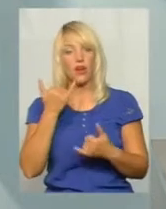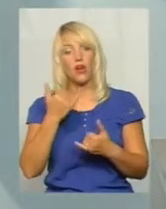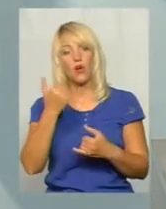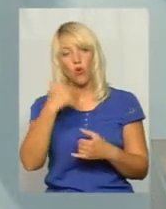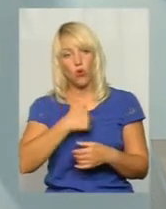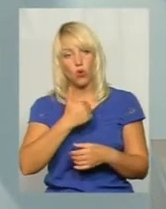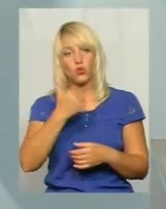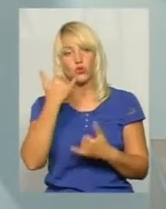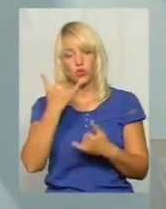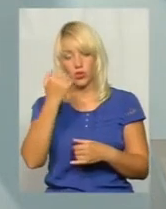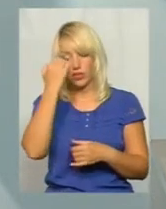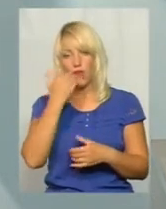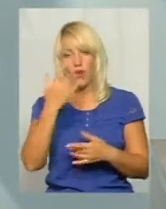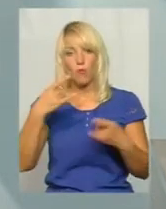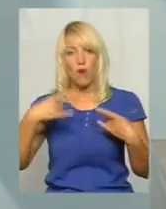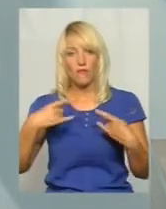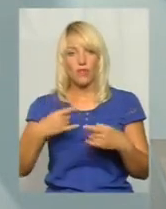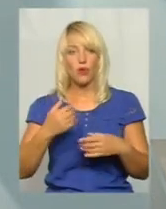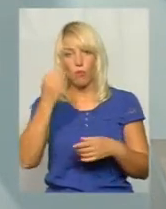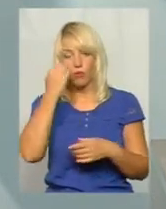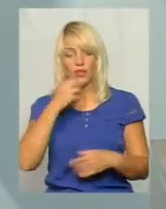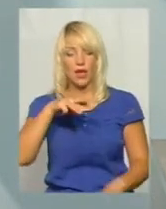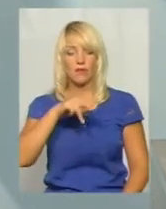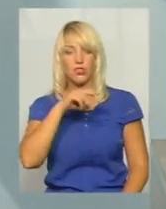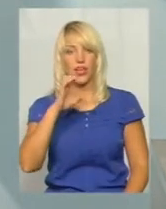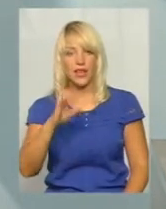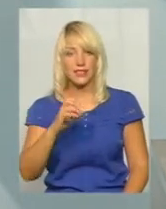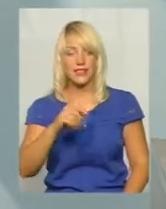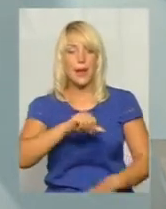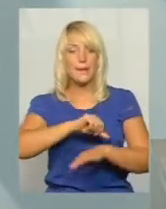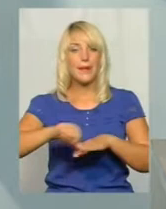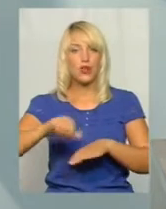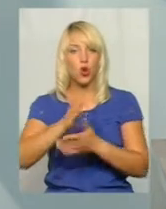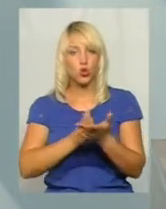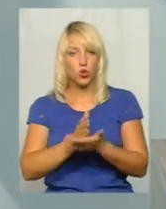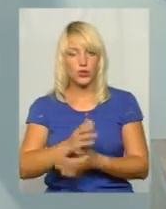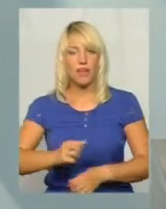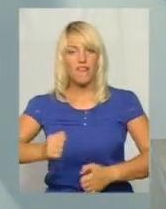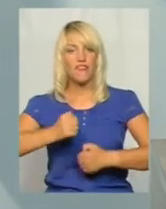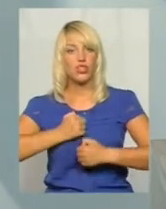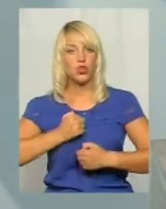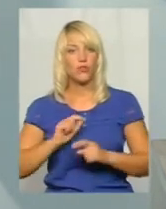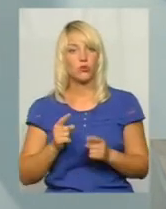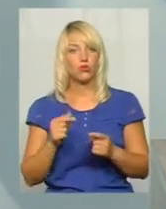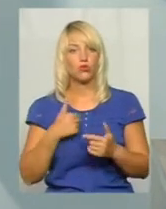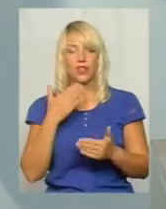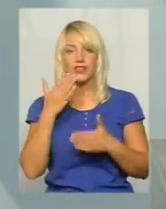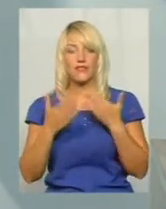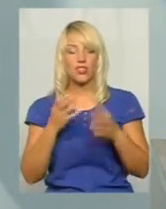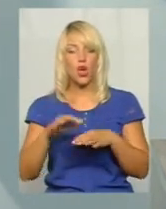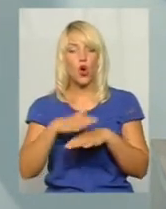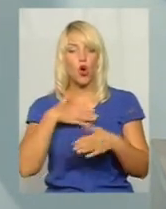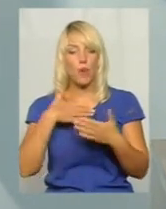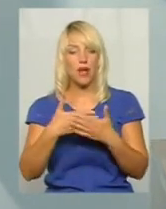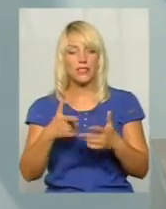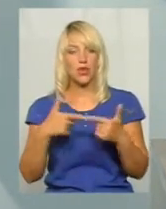вашому ефіру, сьогодні подякувати і МЧСникам, і прикордонникам, і військовим, тому що я звертався до громадських